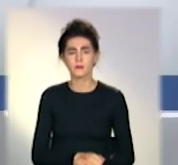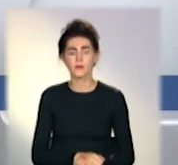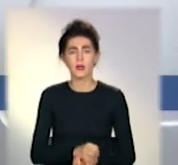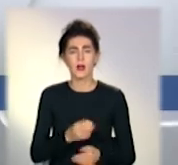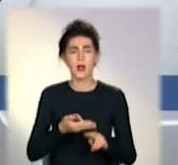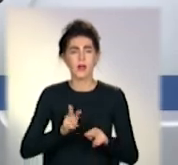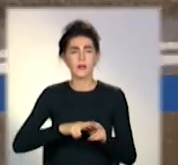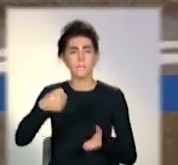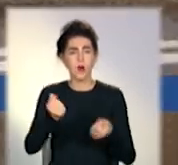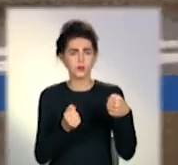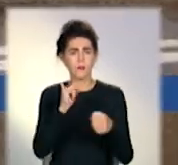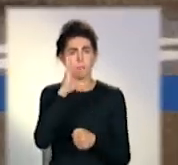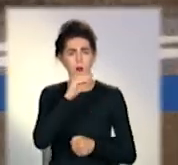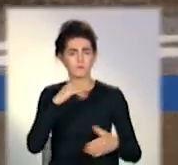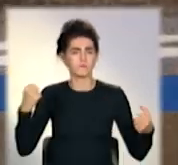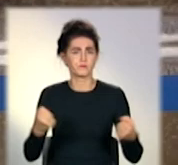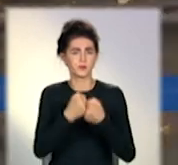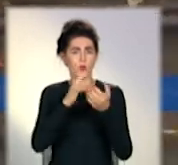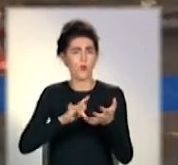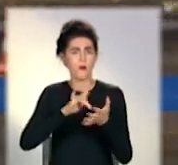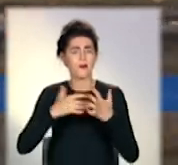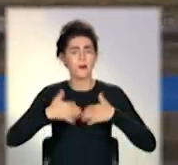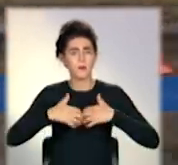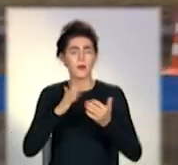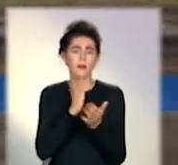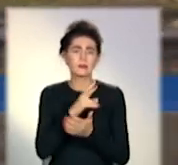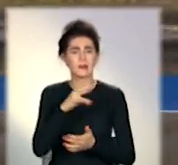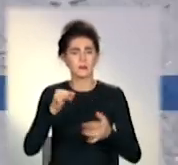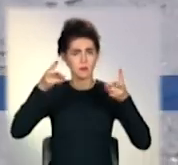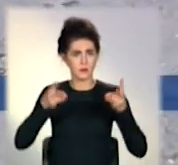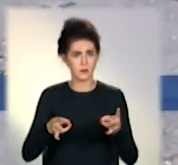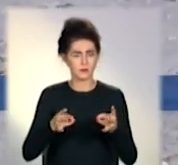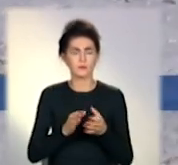Легковики маршрутка зіткнулися в Краматорську. Чи є постраждалі?